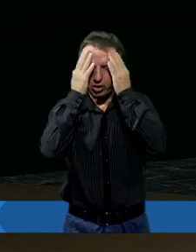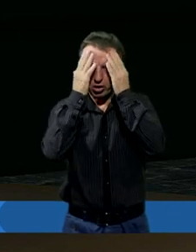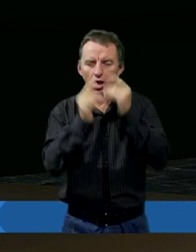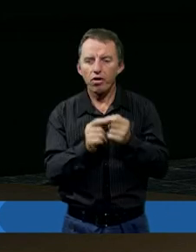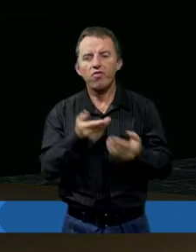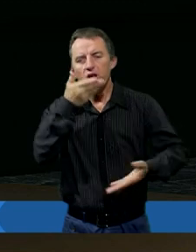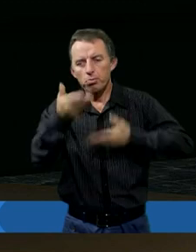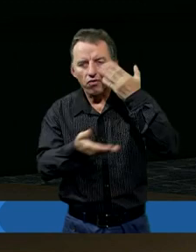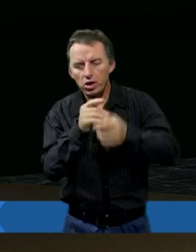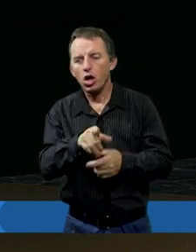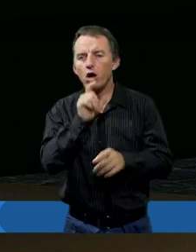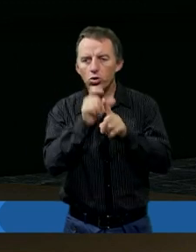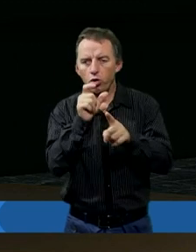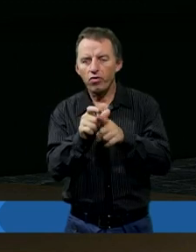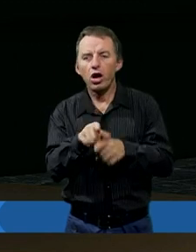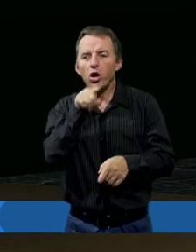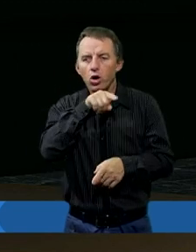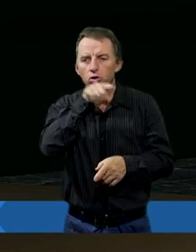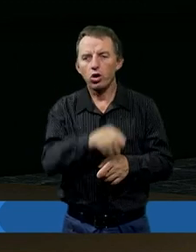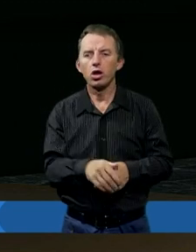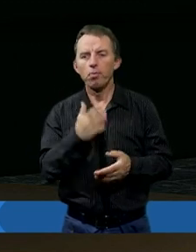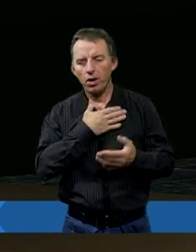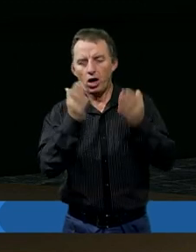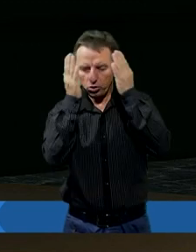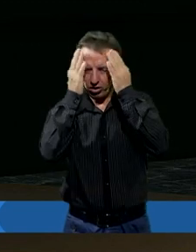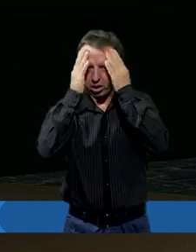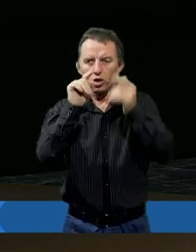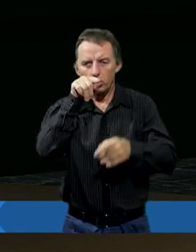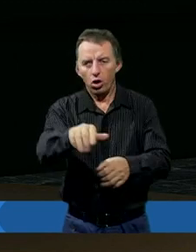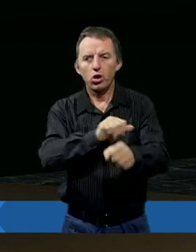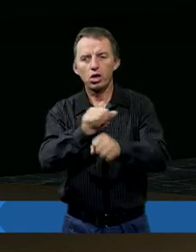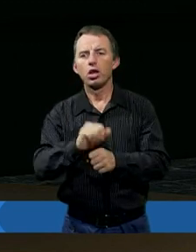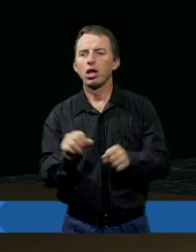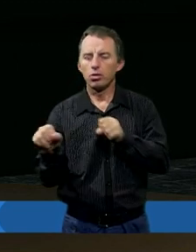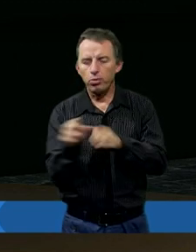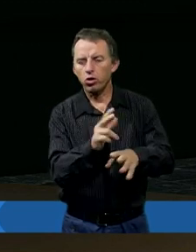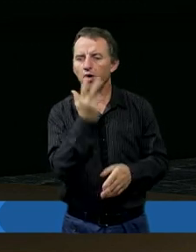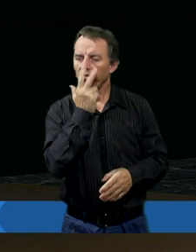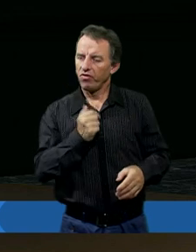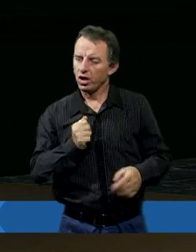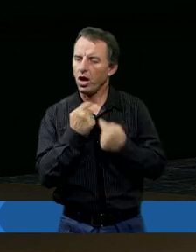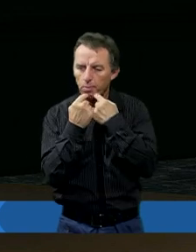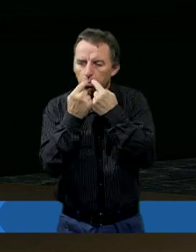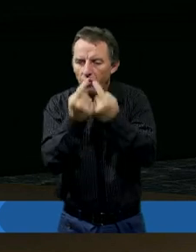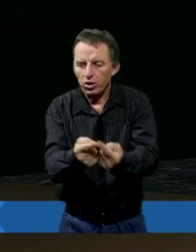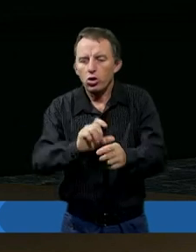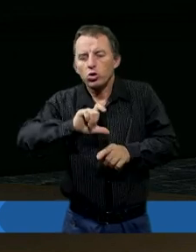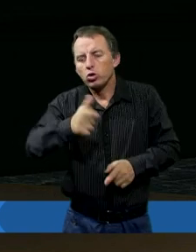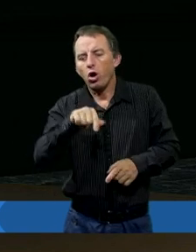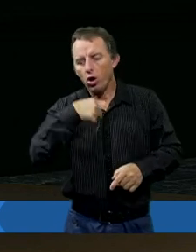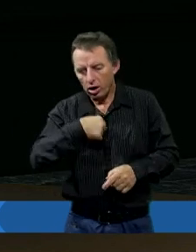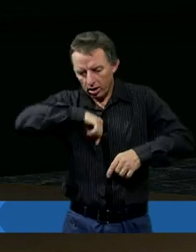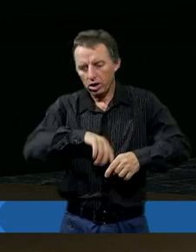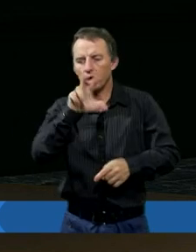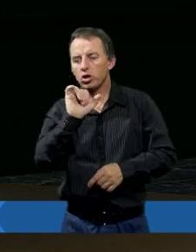słowa gorzkie. Ma tego świadomość. Ale to jest sposób wyrażenia tego, co czuje. Jakąś ulgę mu to